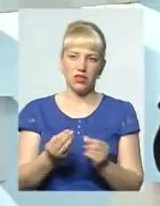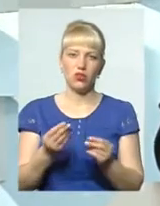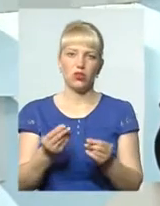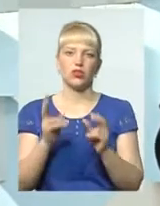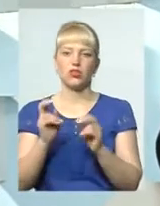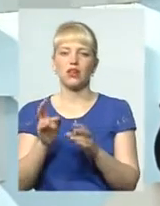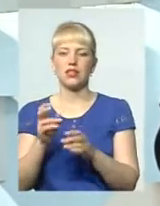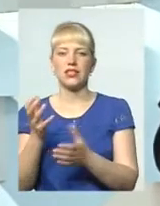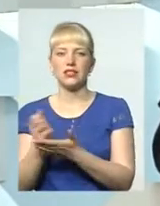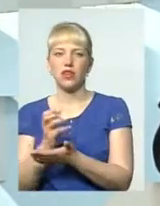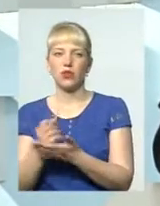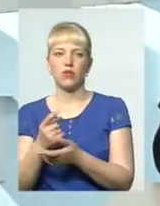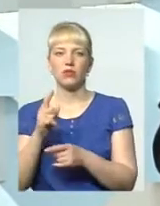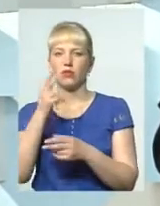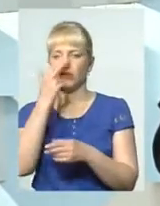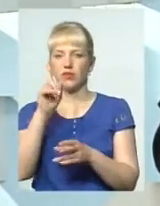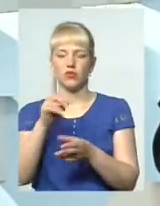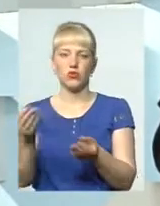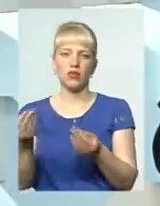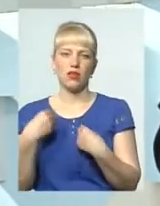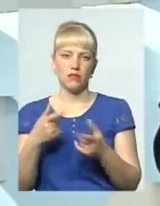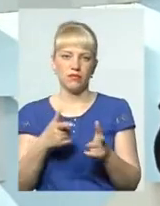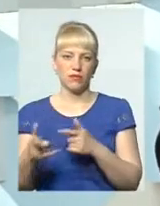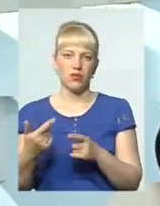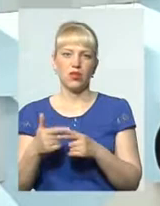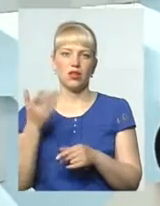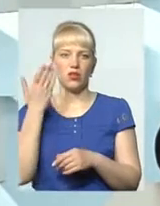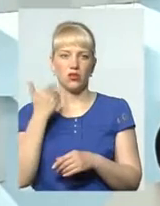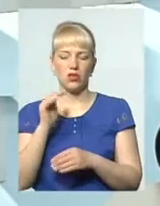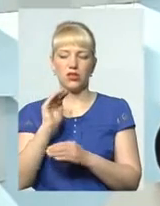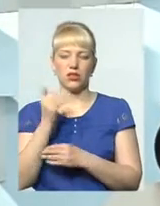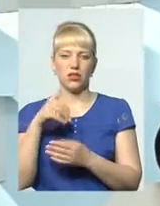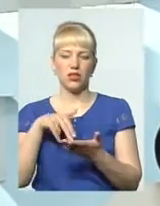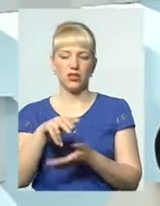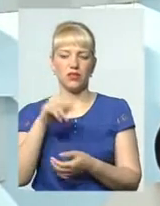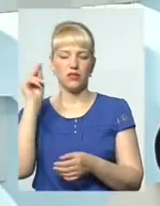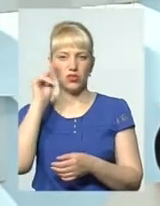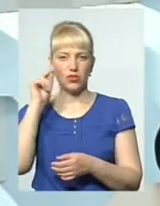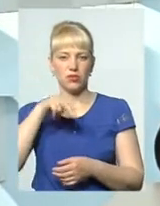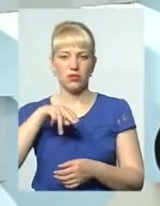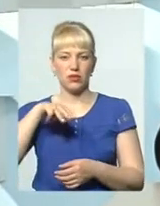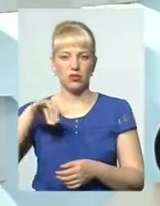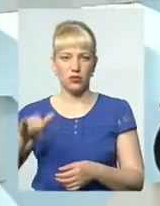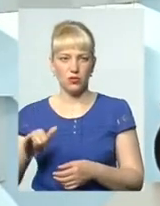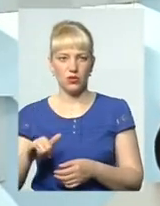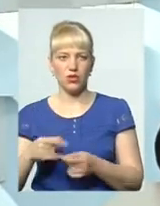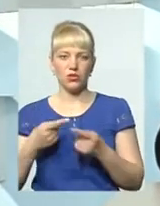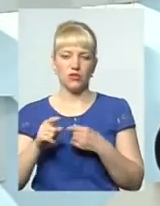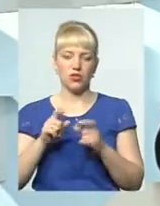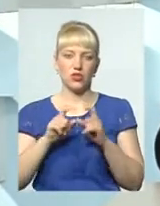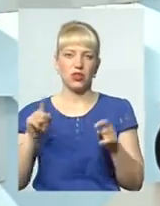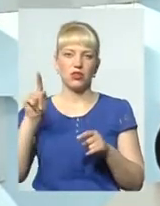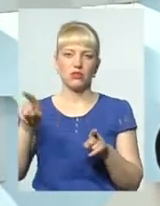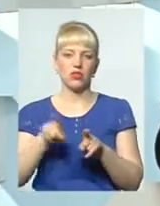Тому що вона привикла, що все дається. І навіть коли дитина йде вчитися в профтехучилищі чи інші заклади, там також